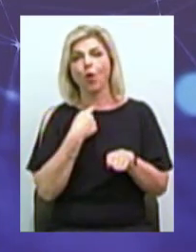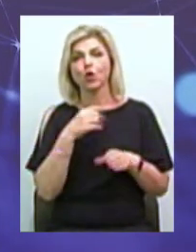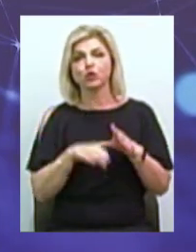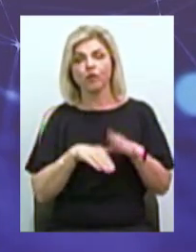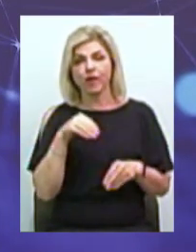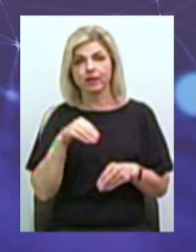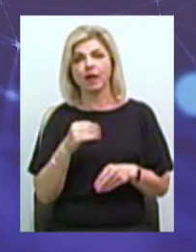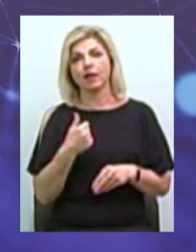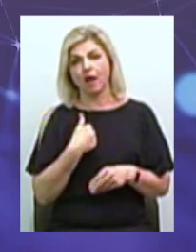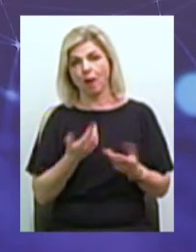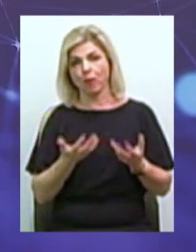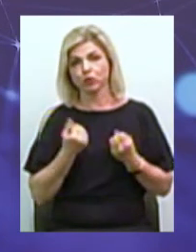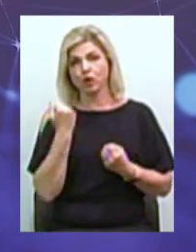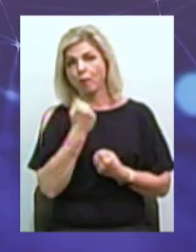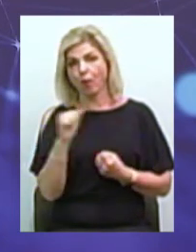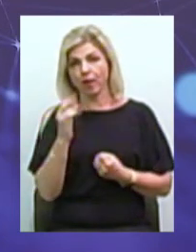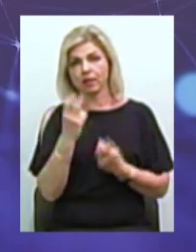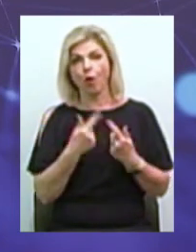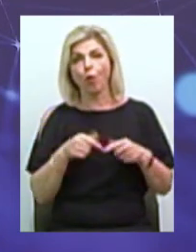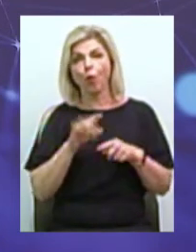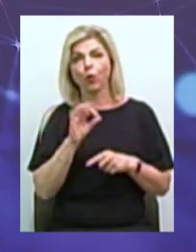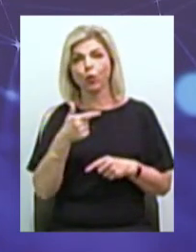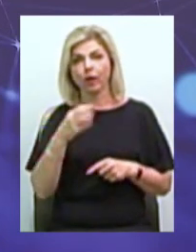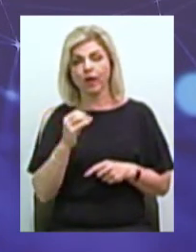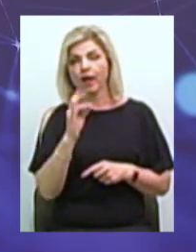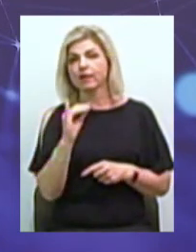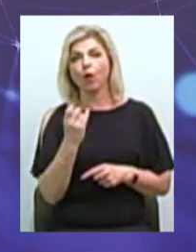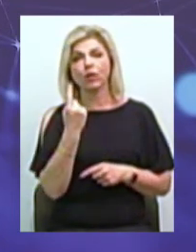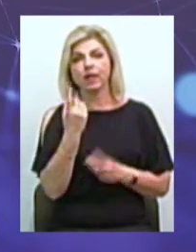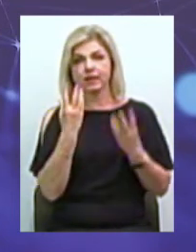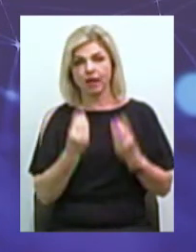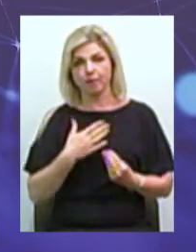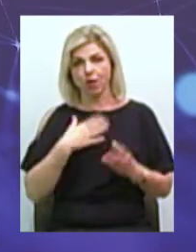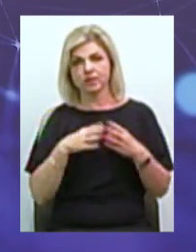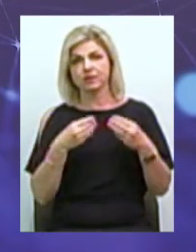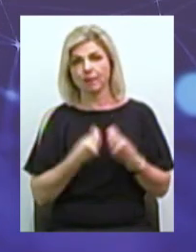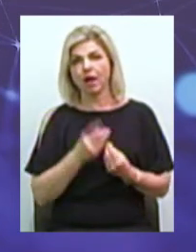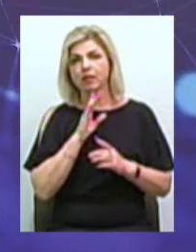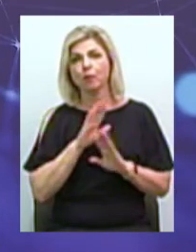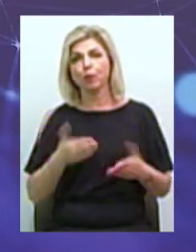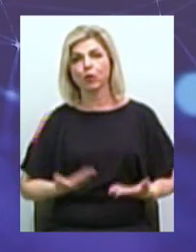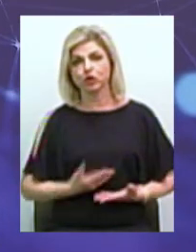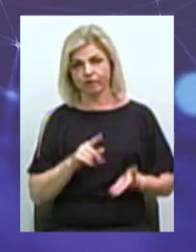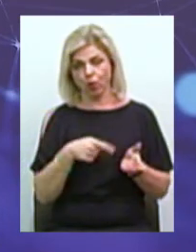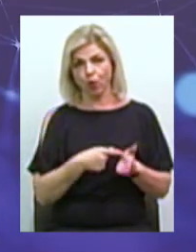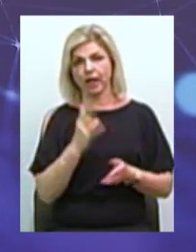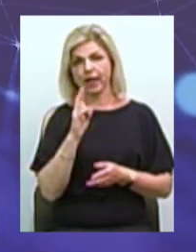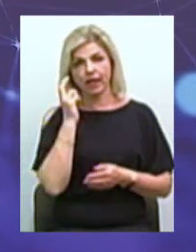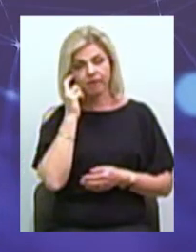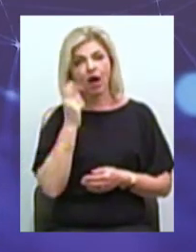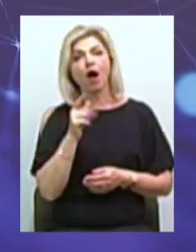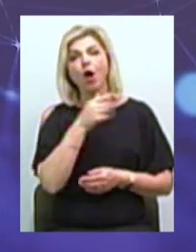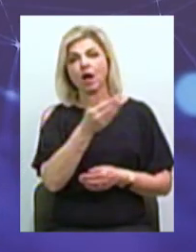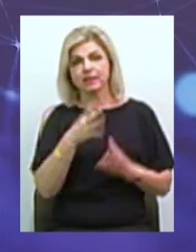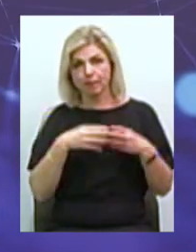і я получу победу на округі, ні один день моя сем'я не буде проживати в городі Києві Вони будуть жити по адресу, в якому я